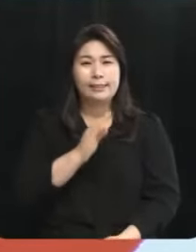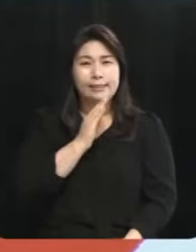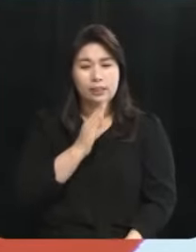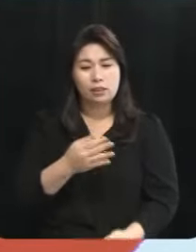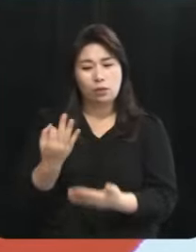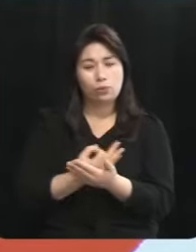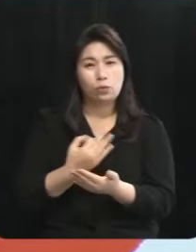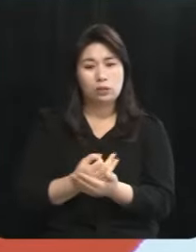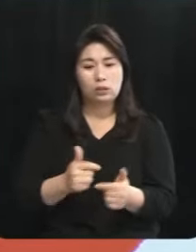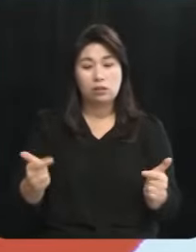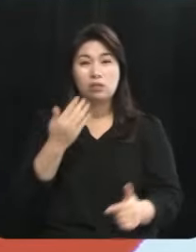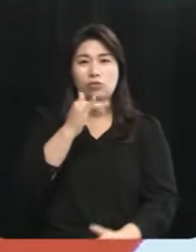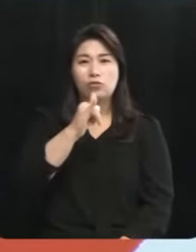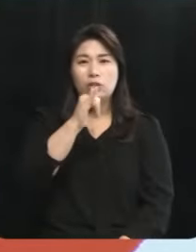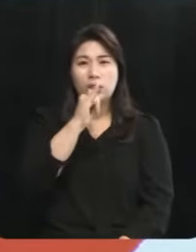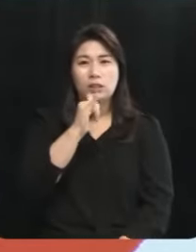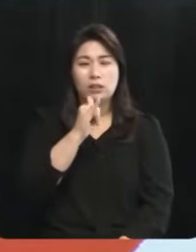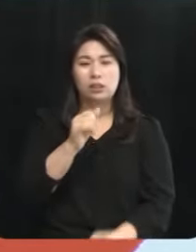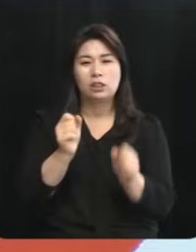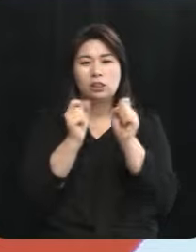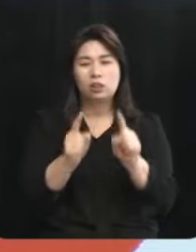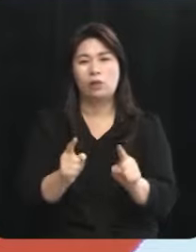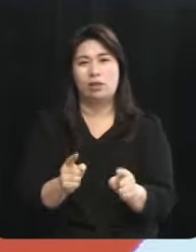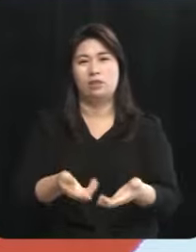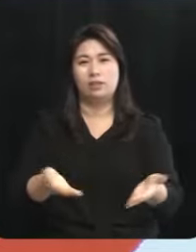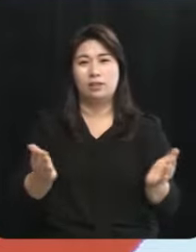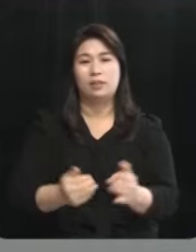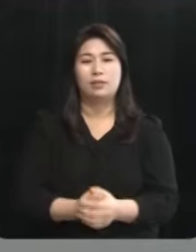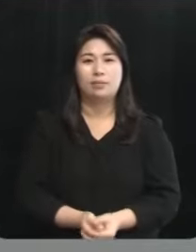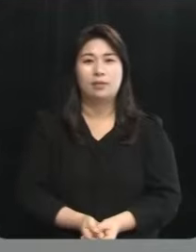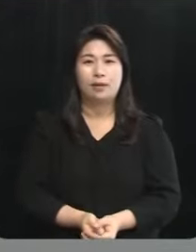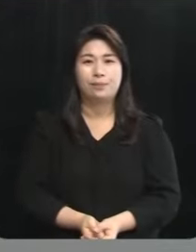소득을 높일 수 있는 기회를 만들도록 하겠습니다